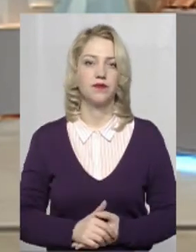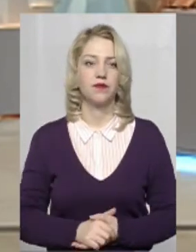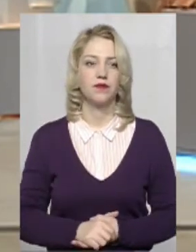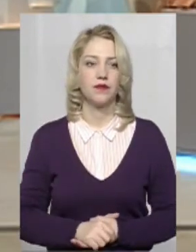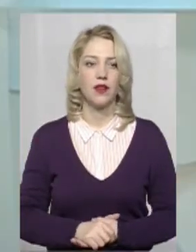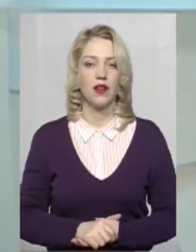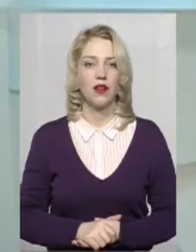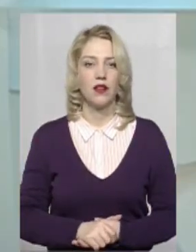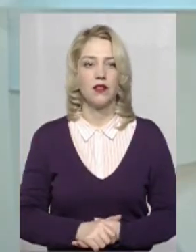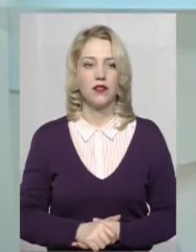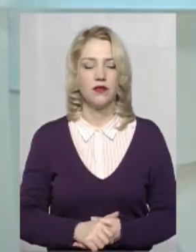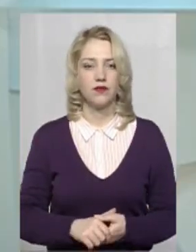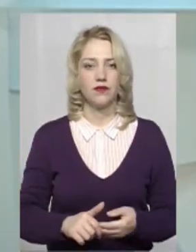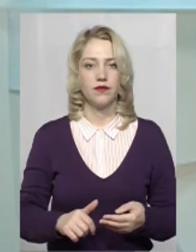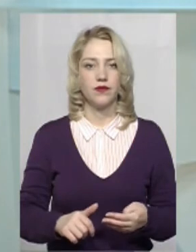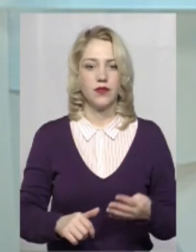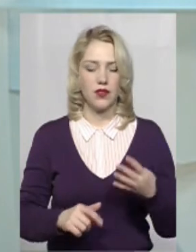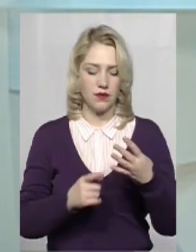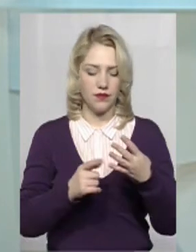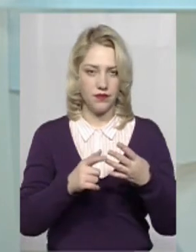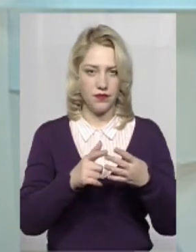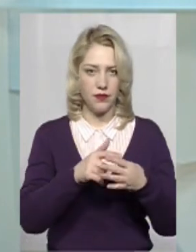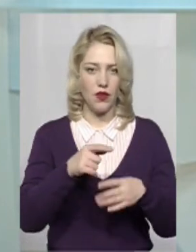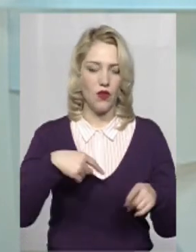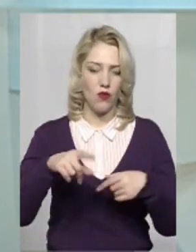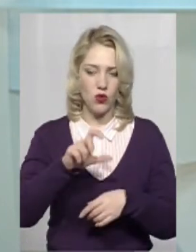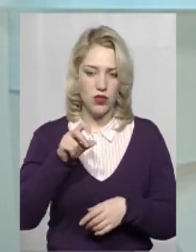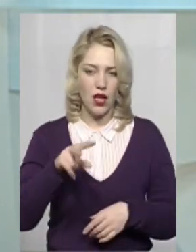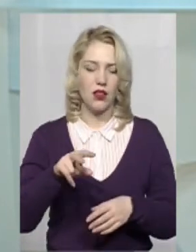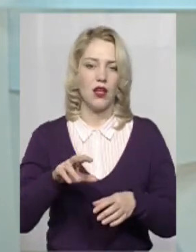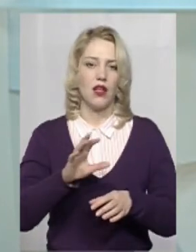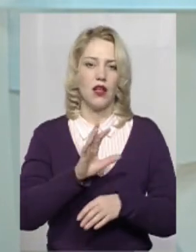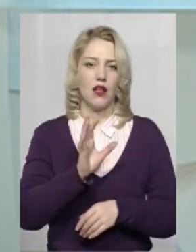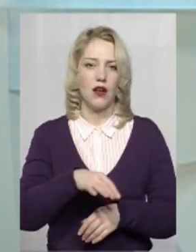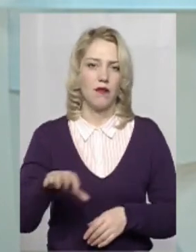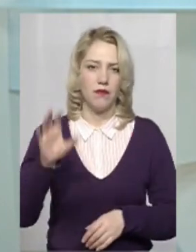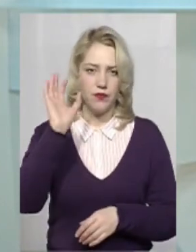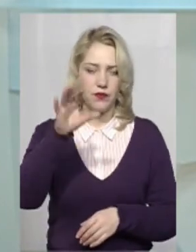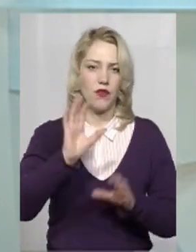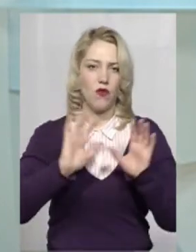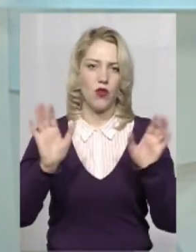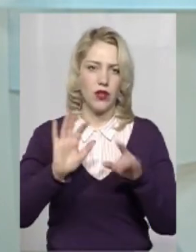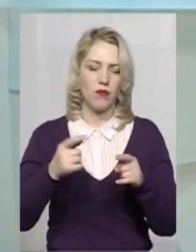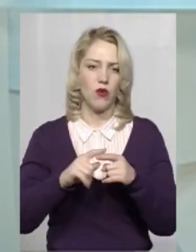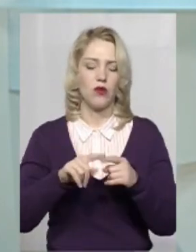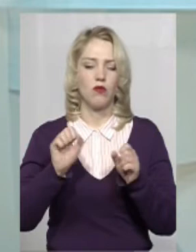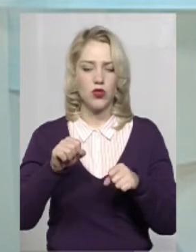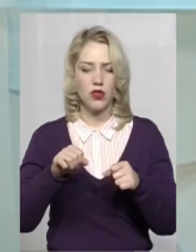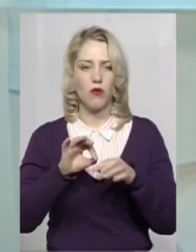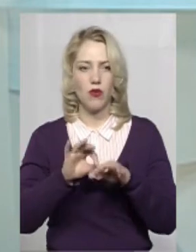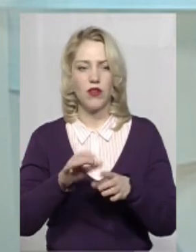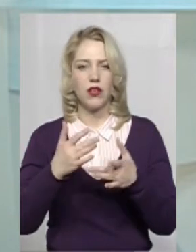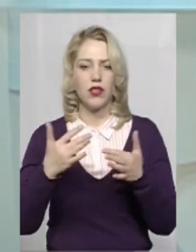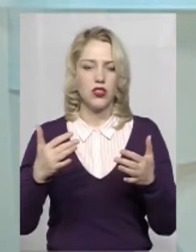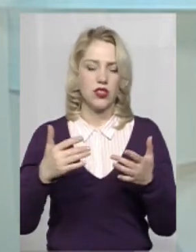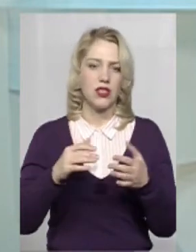займатися? Ну, номінально це футзал, гомбол, баскетболи, волейбол, але, можливо, і проведення інших змагань,